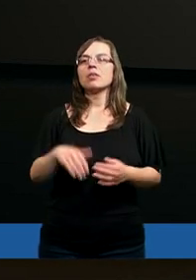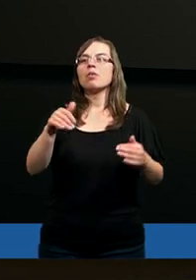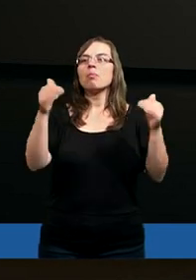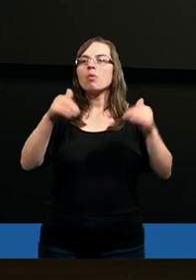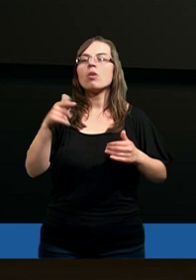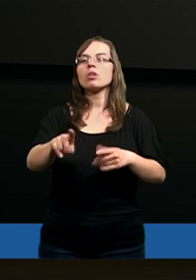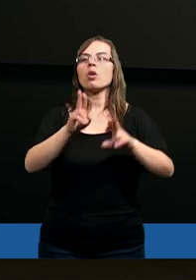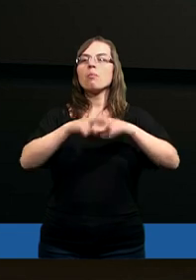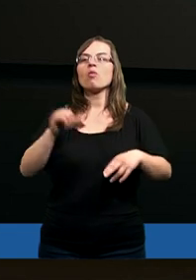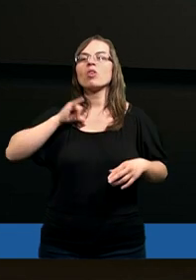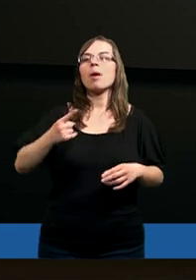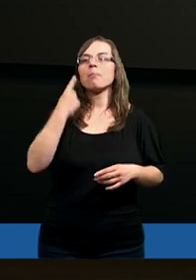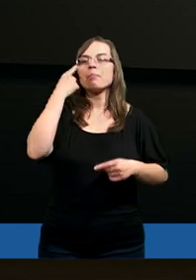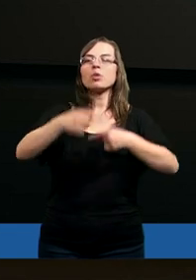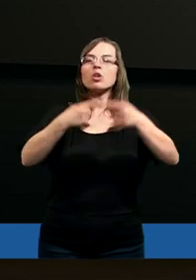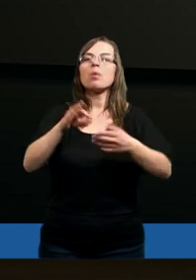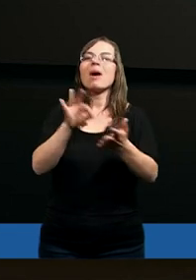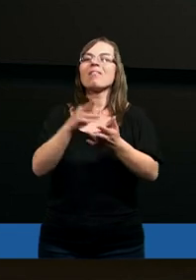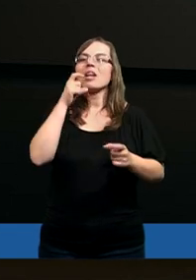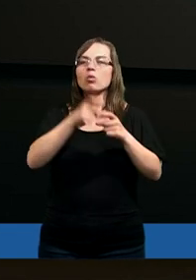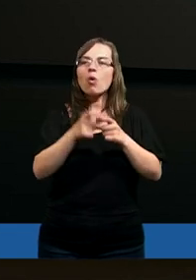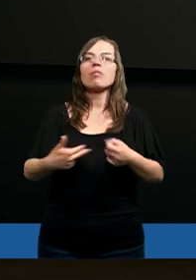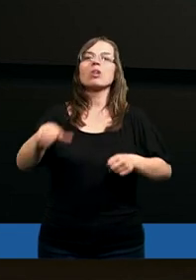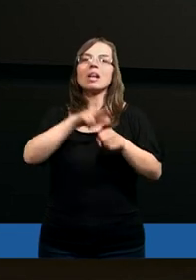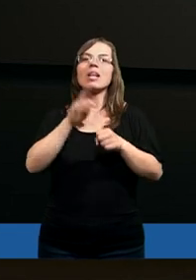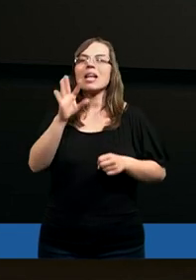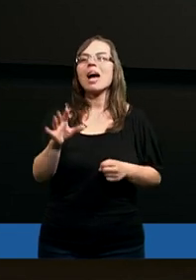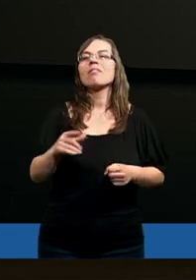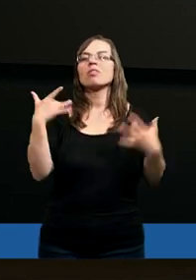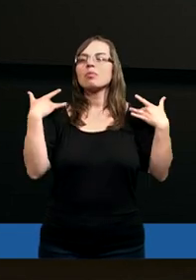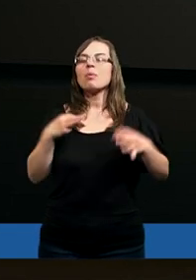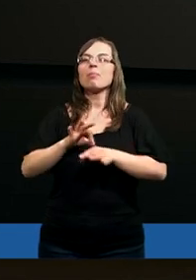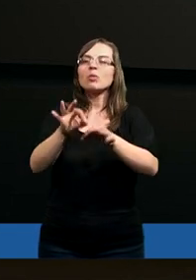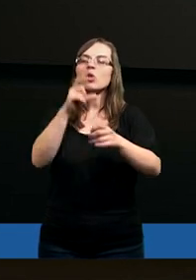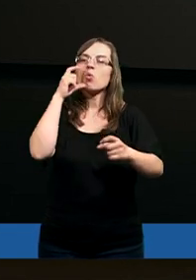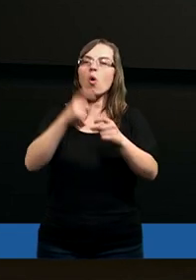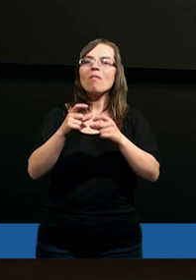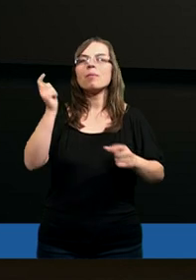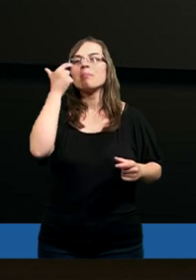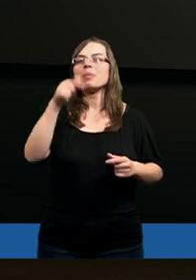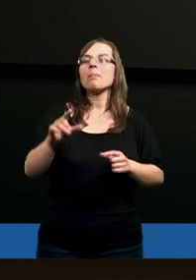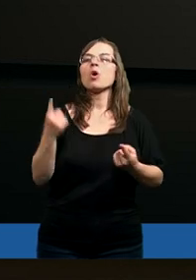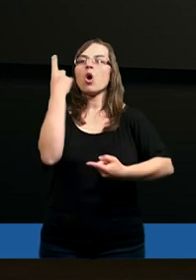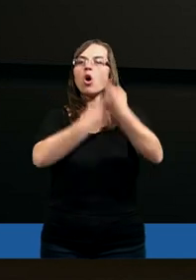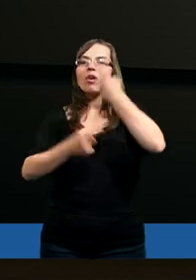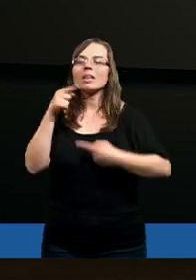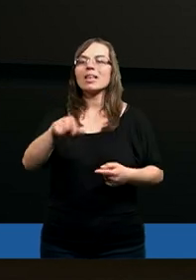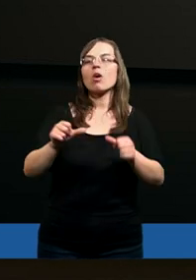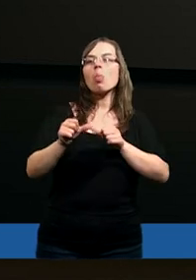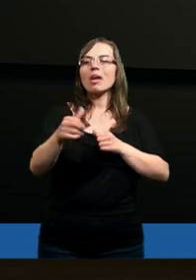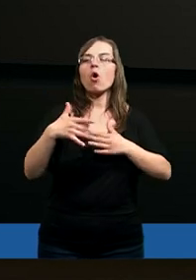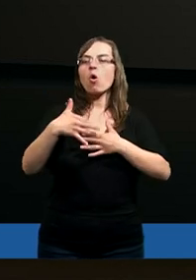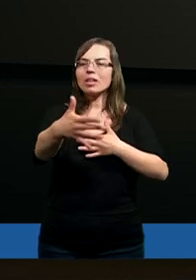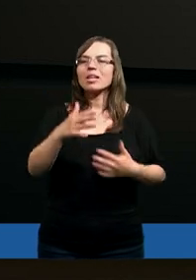Ja może pozwolę sobie przytoczyć pewne słowa, które są takimi słowami przewodnimi w tym rozważaniu tego